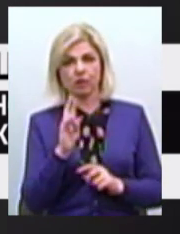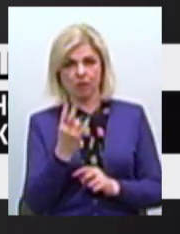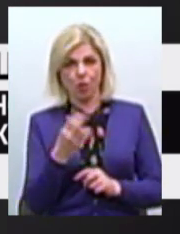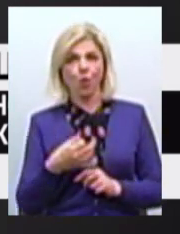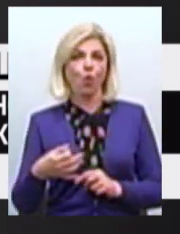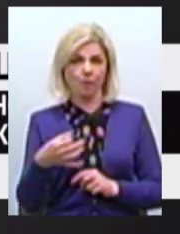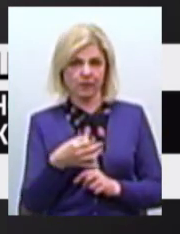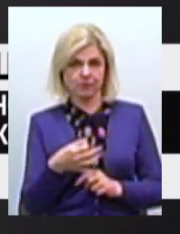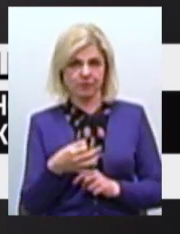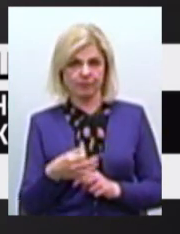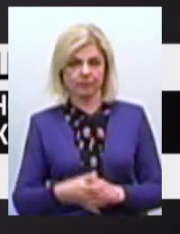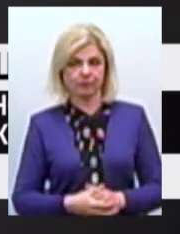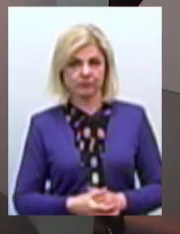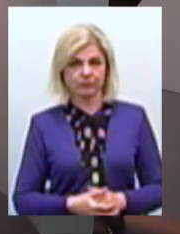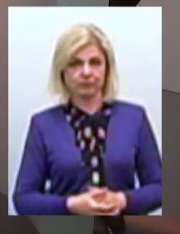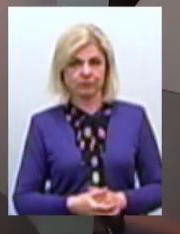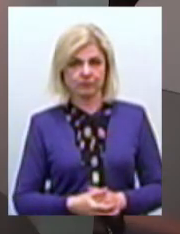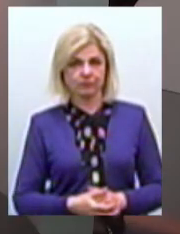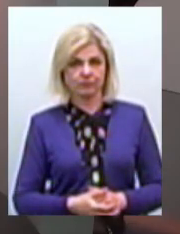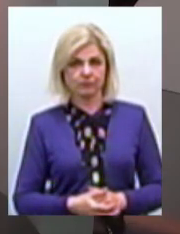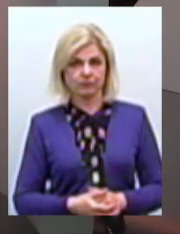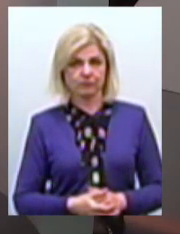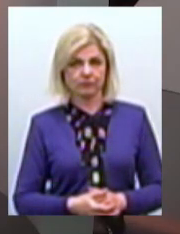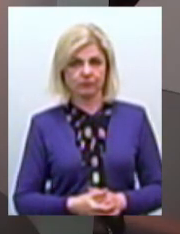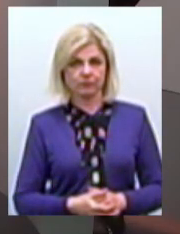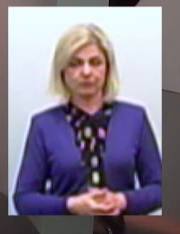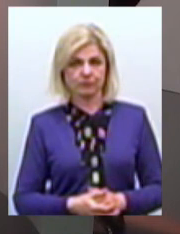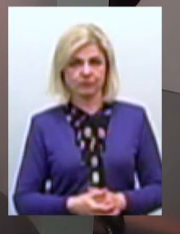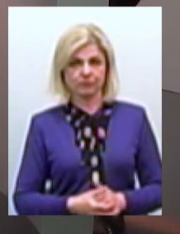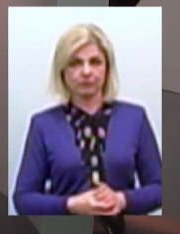обласній раді Дякую